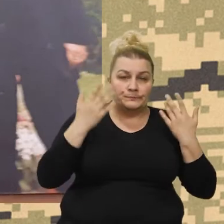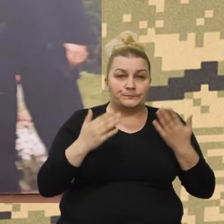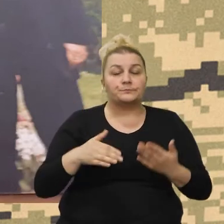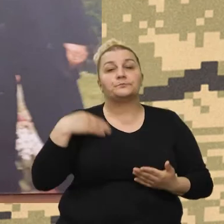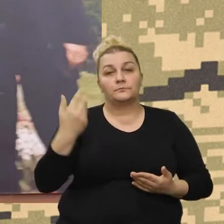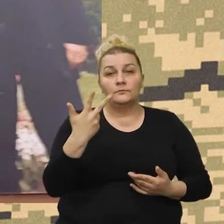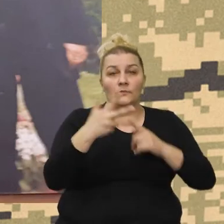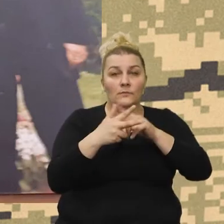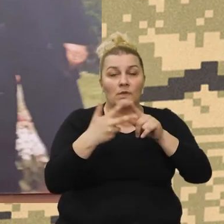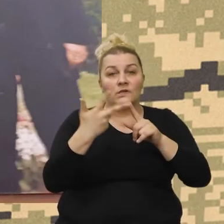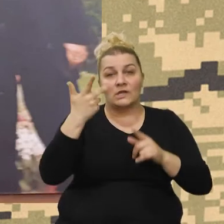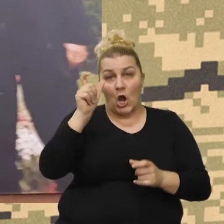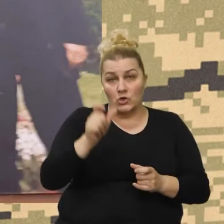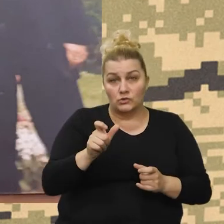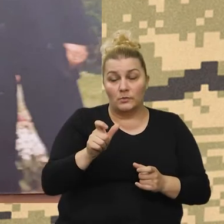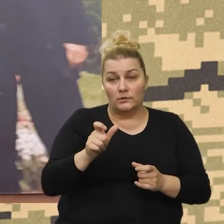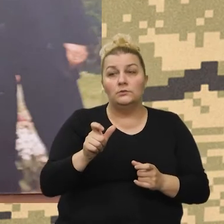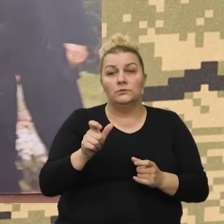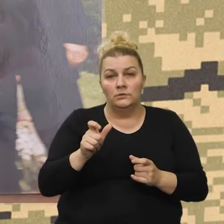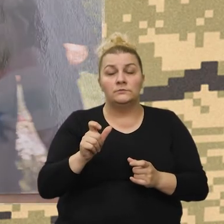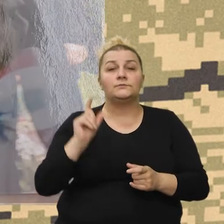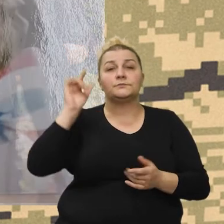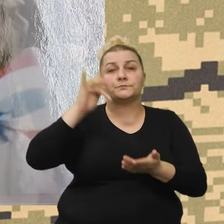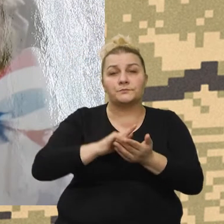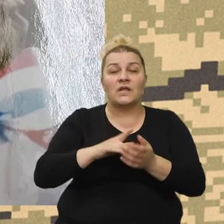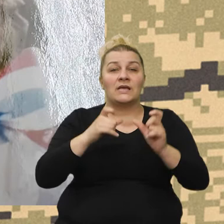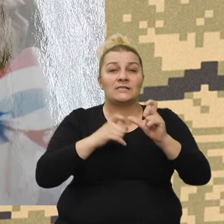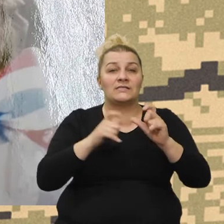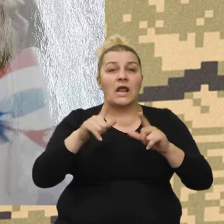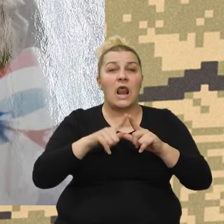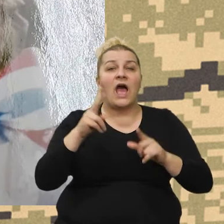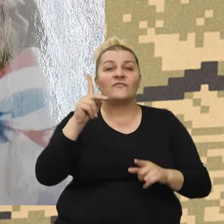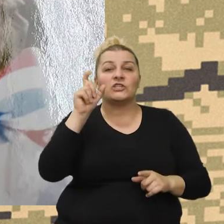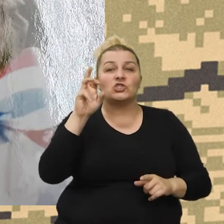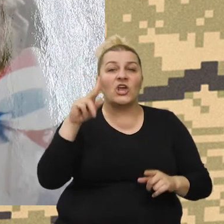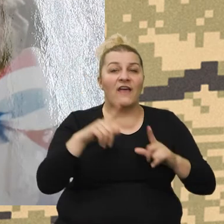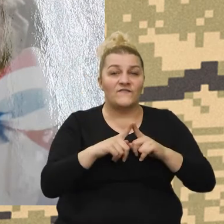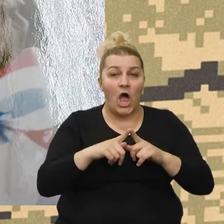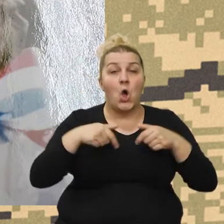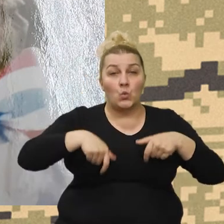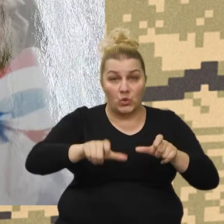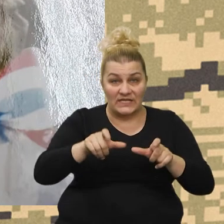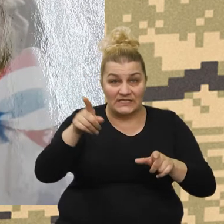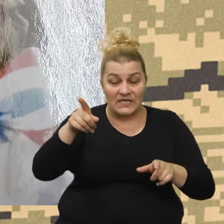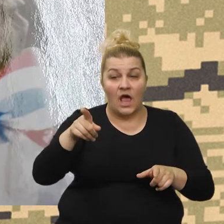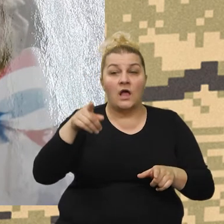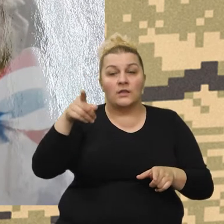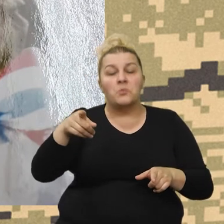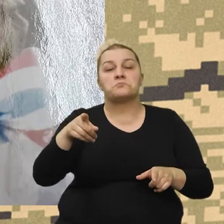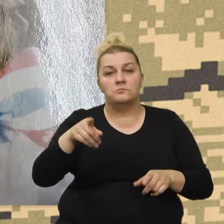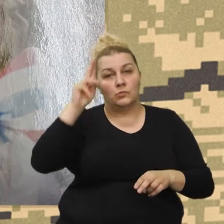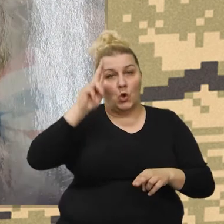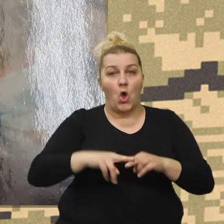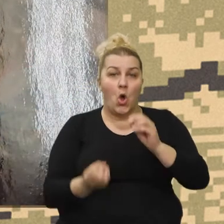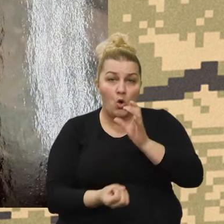troje ljudi otišlo u Slavićevu ulicu i tamo su dogovorili da se osnuje udruga roditelja,